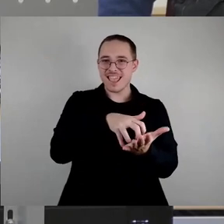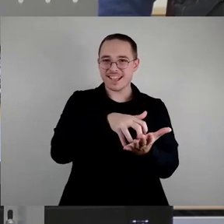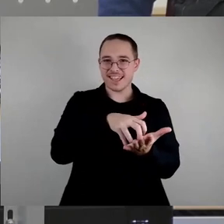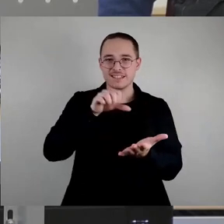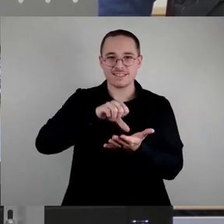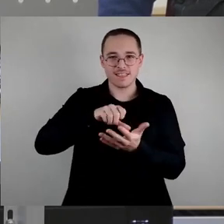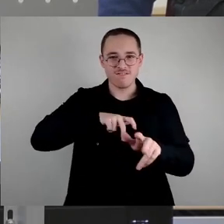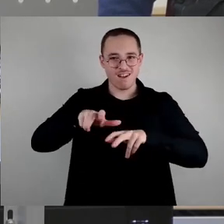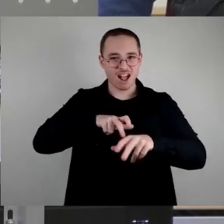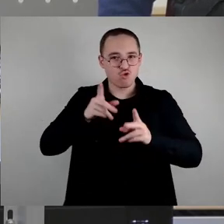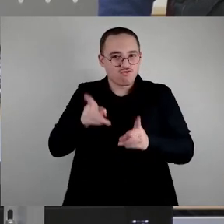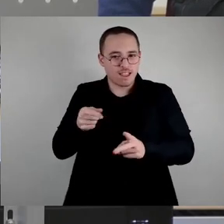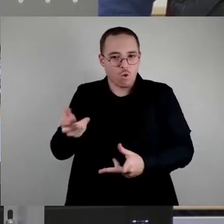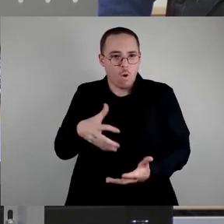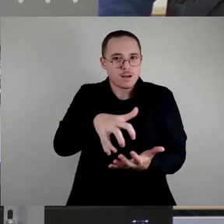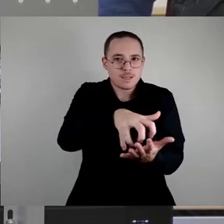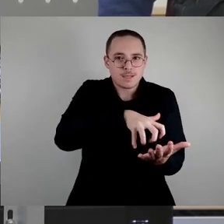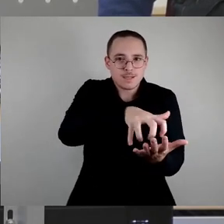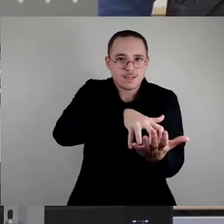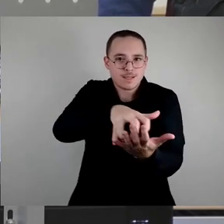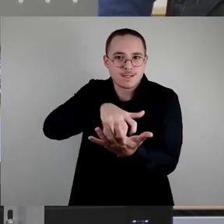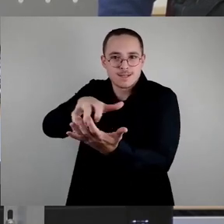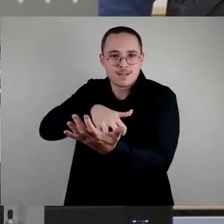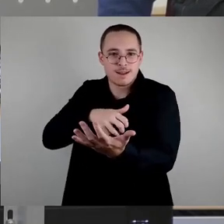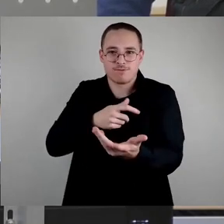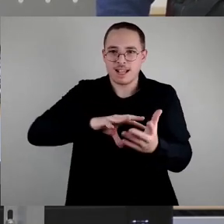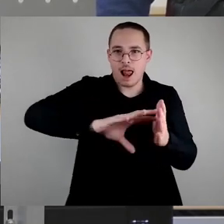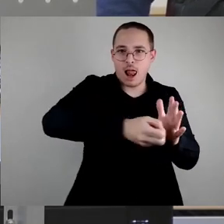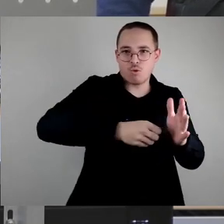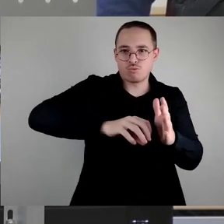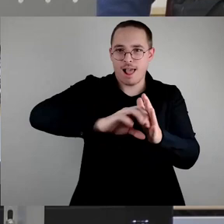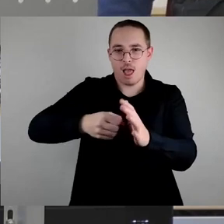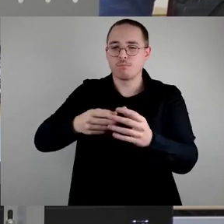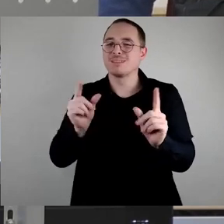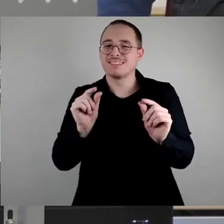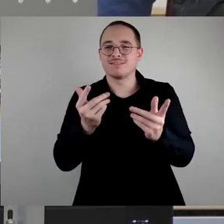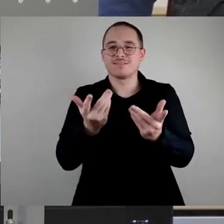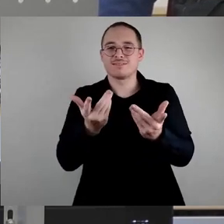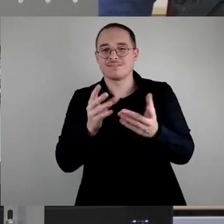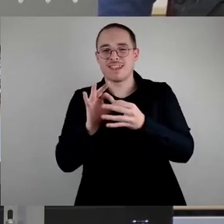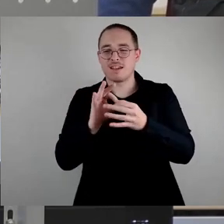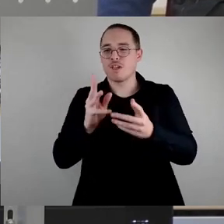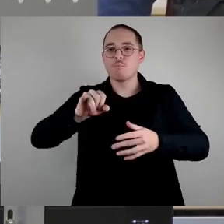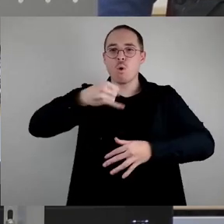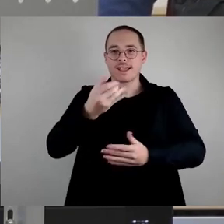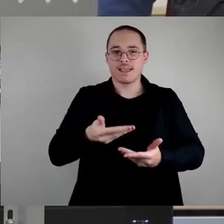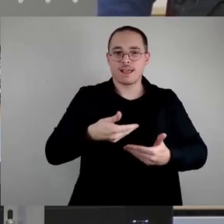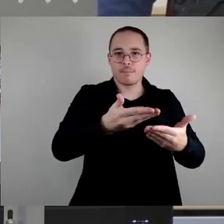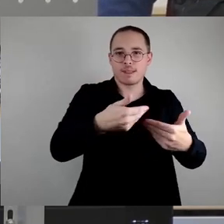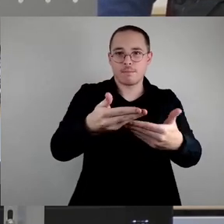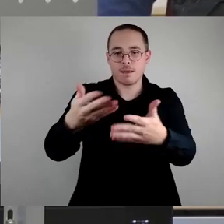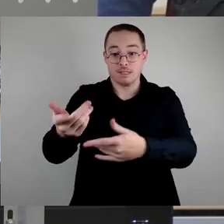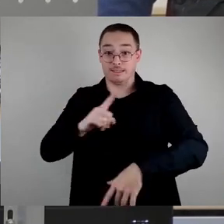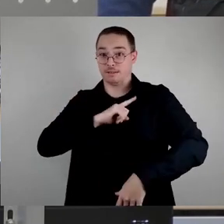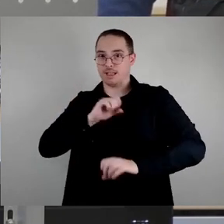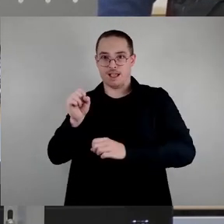kommt und praktisch den Stadtbezirken Projekte unterjubelt, die sie ansonsten nicht finanziert bekommen. Ja, das